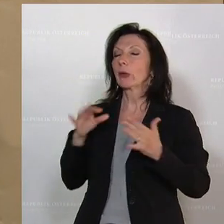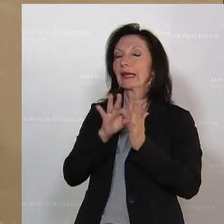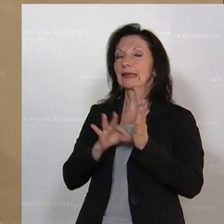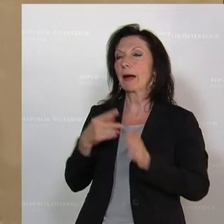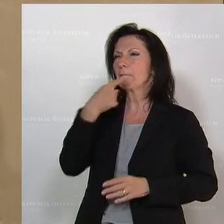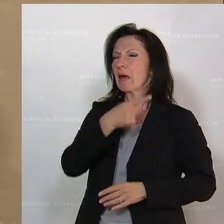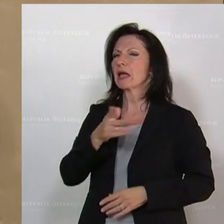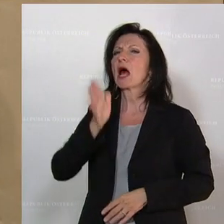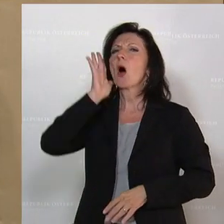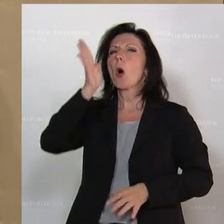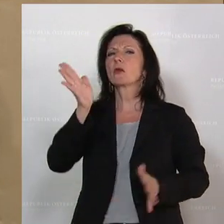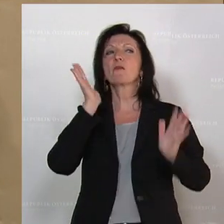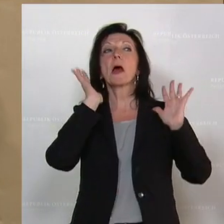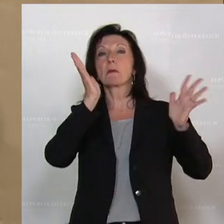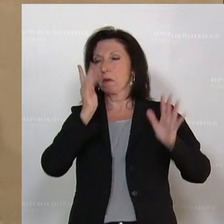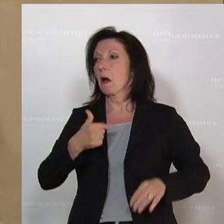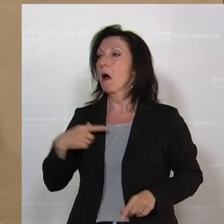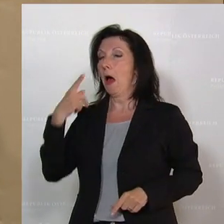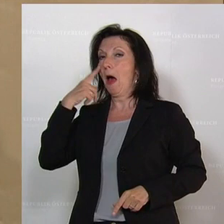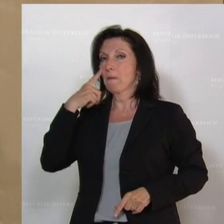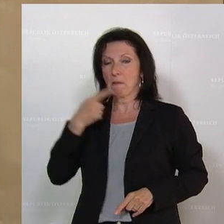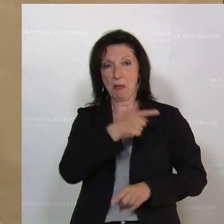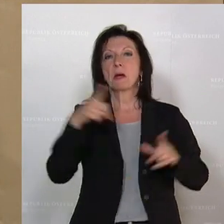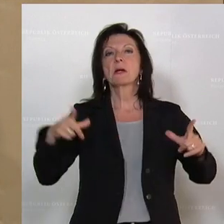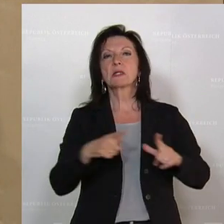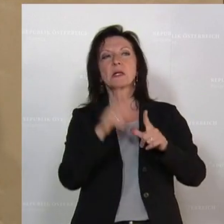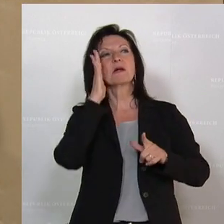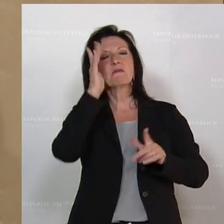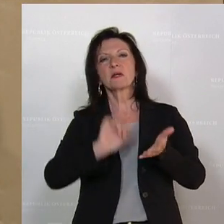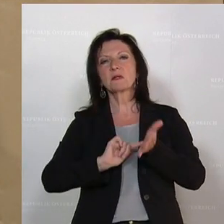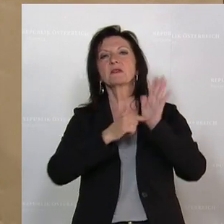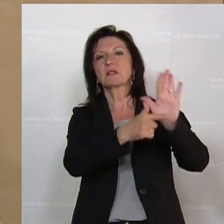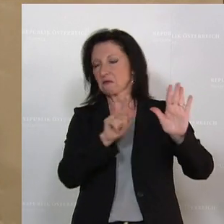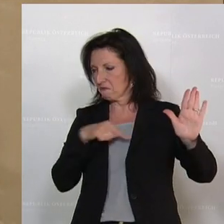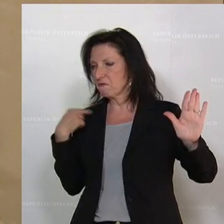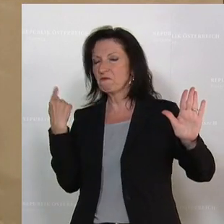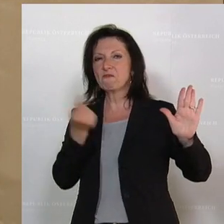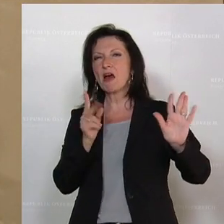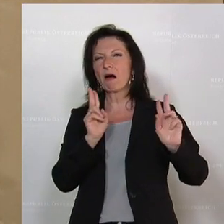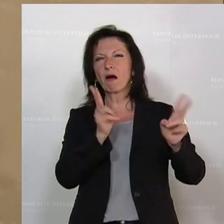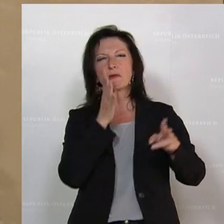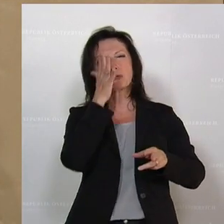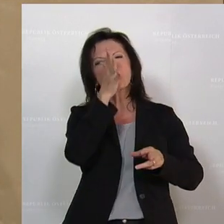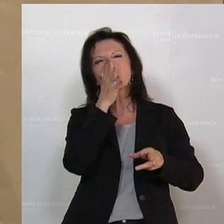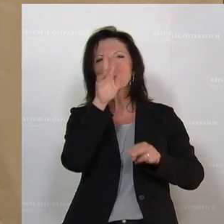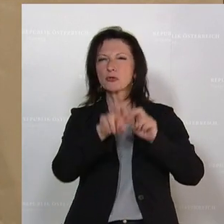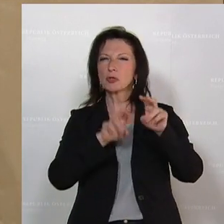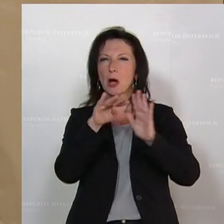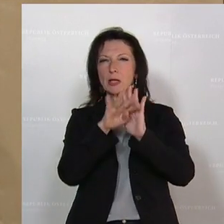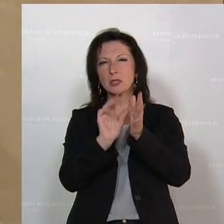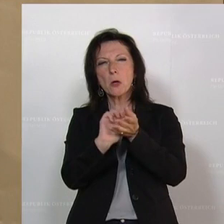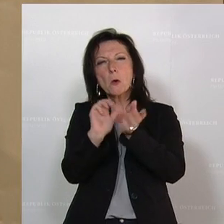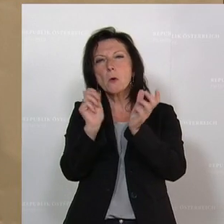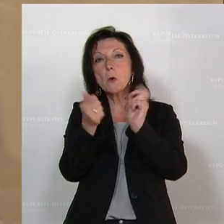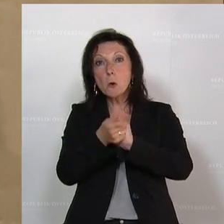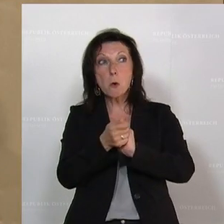die volle Packung rüberlegen. Wir werden der Kirche vorrechnen, was wir alles verändern können an den Steuergesetzen und an den